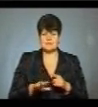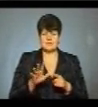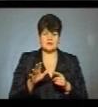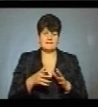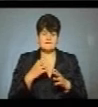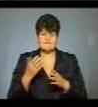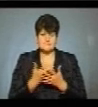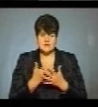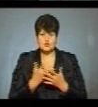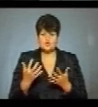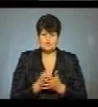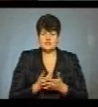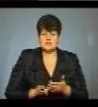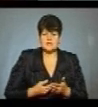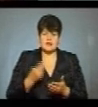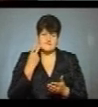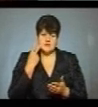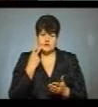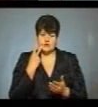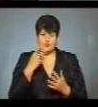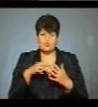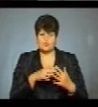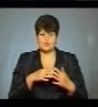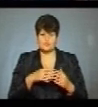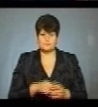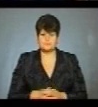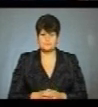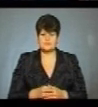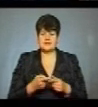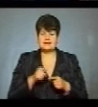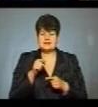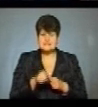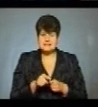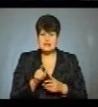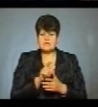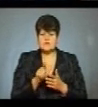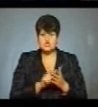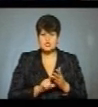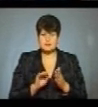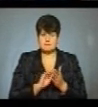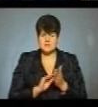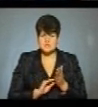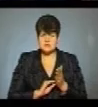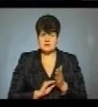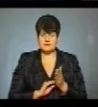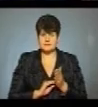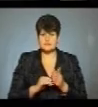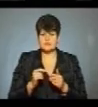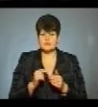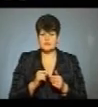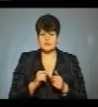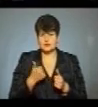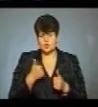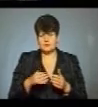«Здобули життя вічне обою», каже засновник проєкту Михайло Ухман. Це якісь вірші писав і, як називати, все на гітарі,